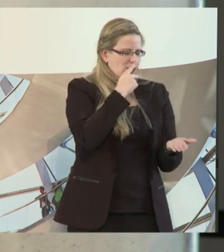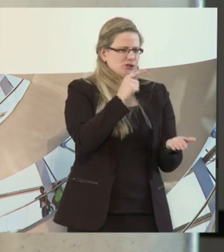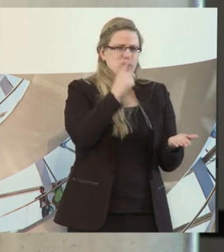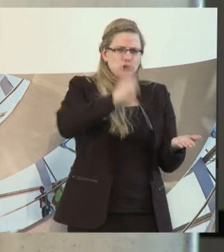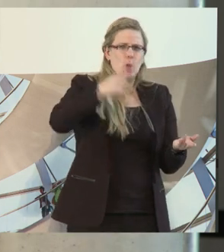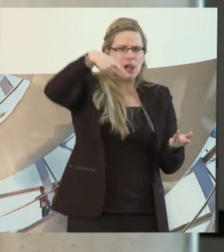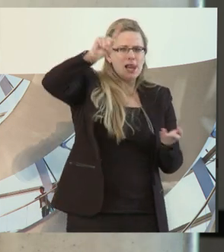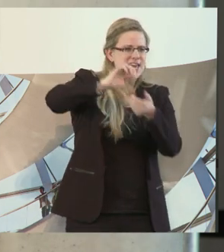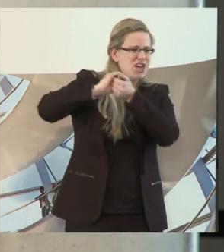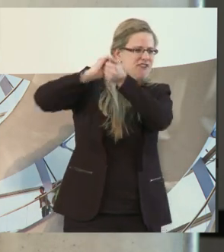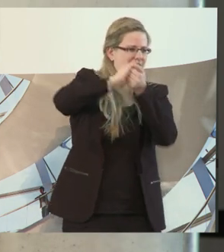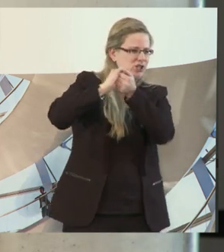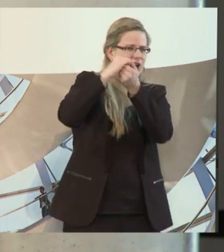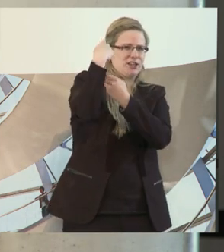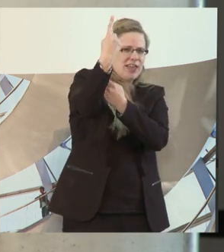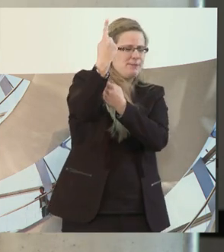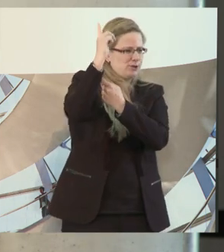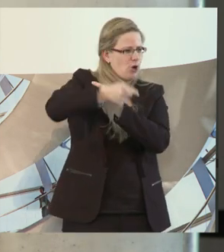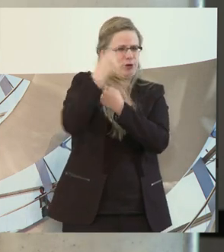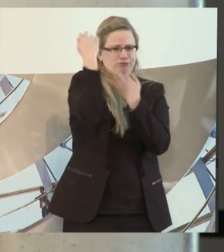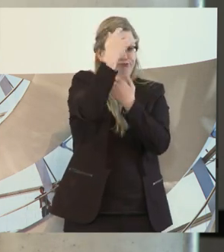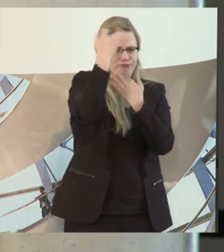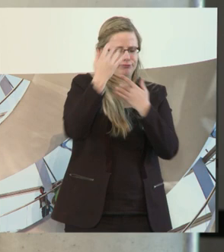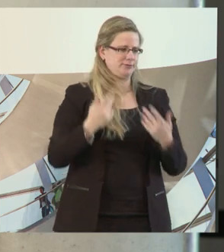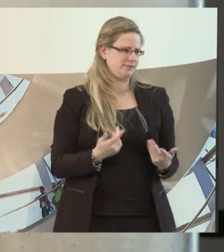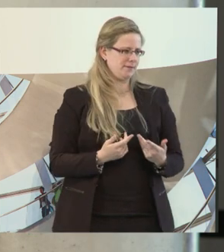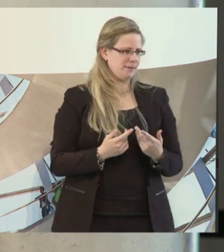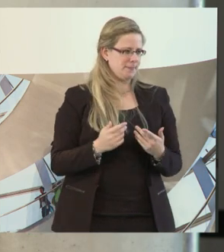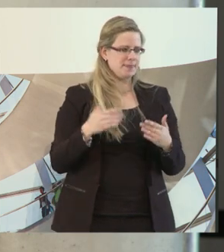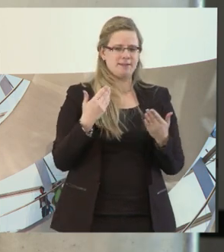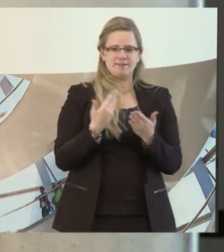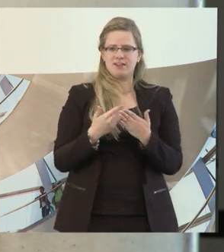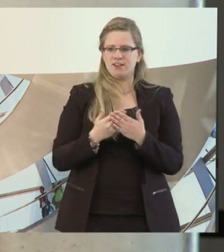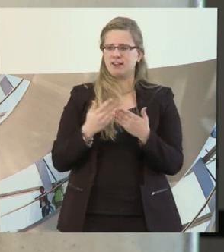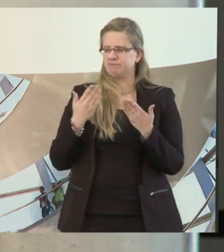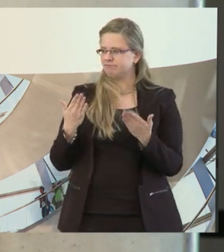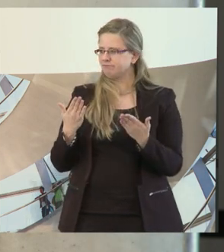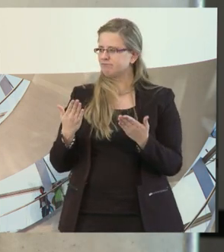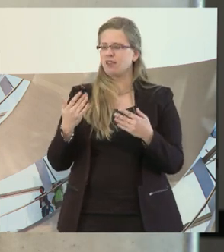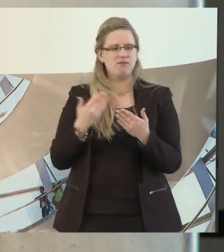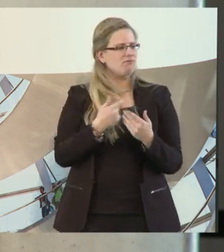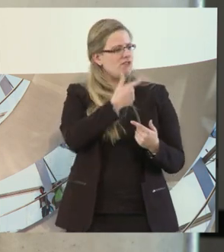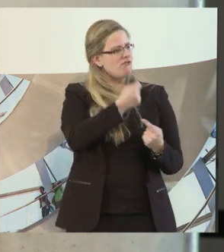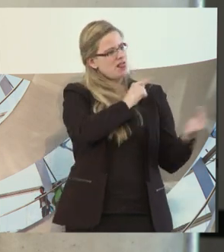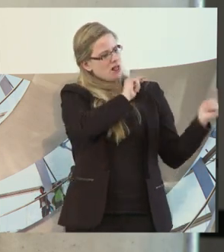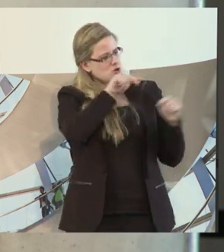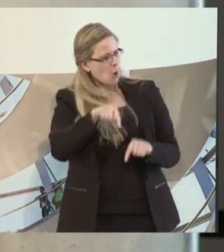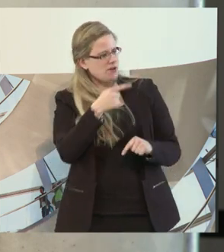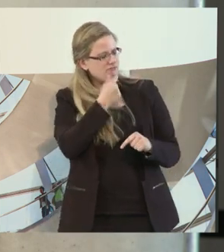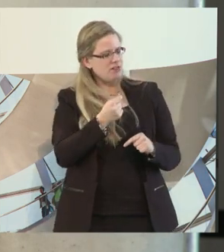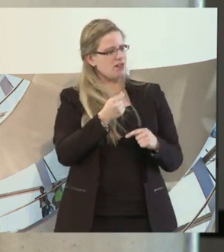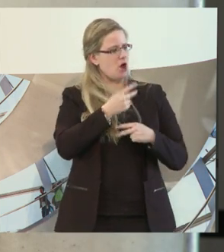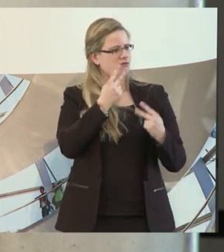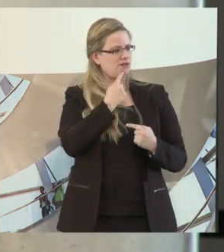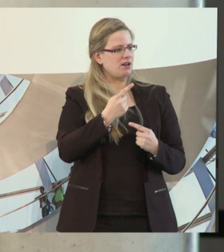Politiker bestimmen. So wichtig es ist für den Einzelnen noch sein mag. Das ist mir einfach ein Anliegen gewesen, das in dieser Runde einfach noch mal zu sagen. Und wenn